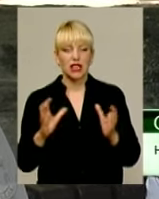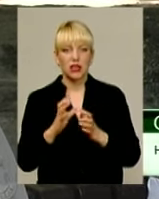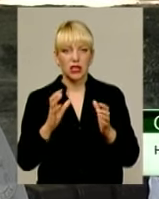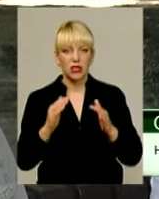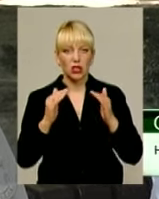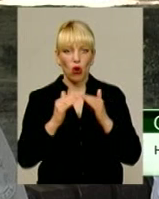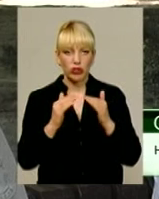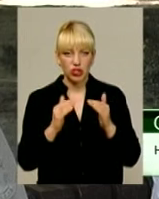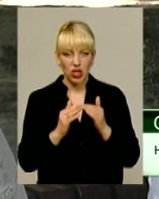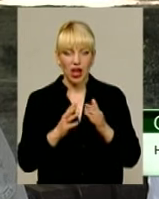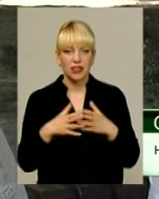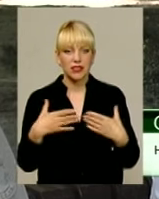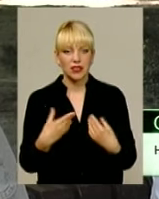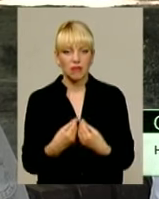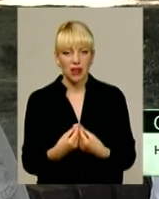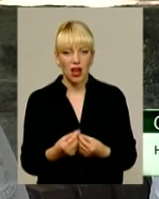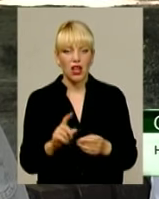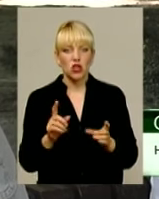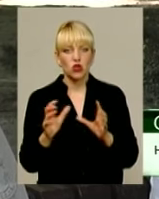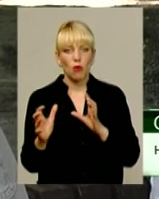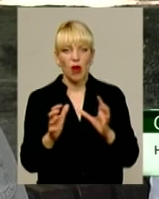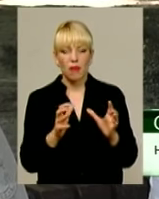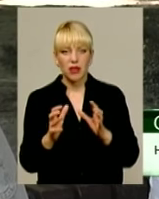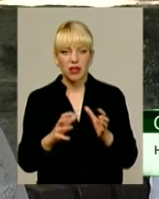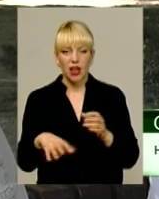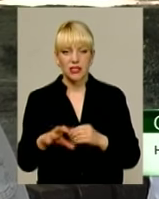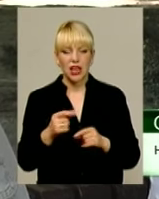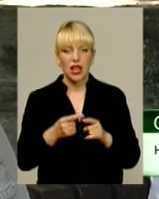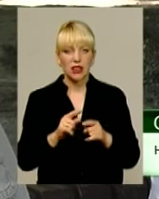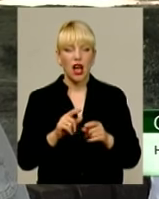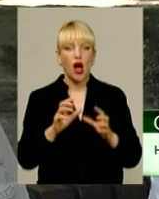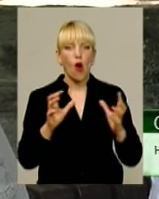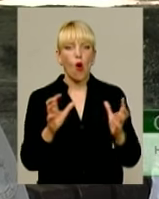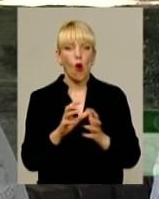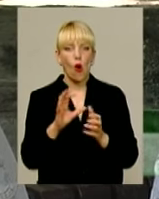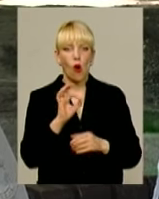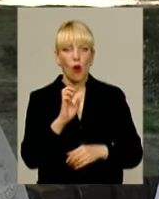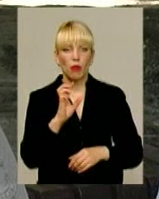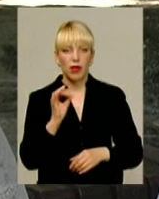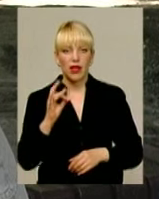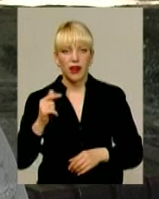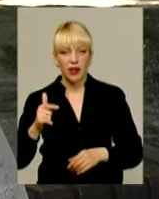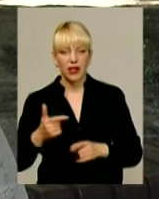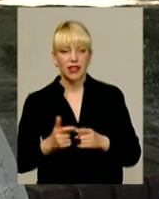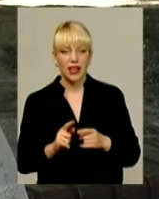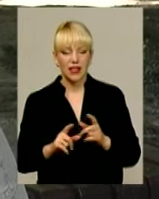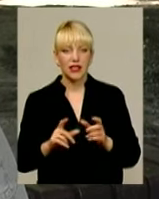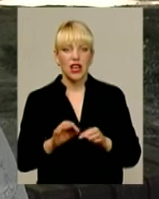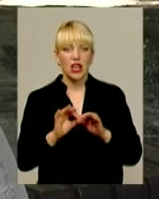щоб був сохранений сем'я, щоб оберегалася. Це все-таки обереги, але, наверное, і несет в себе